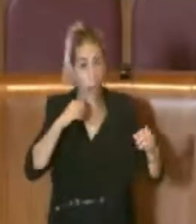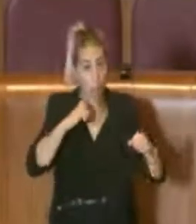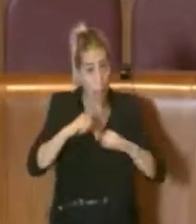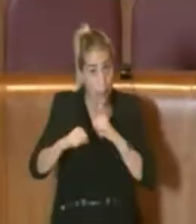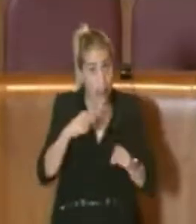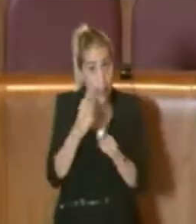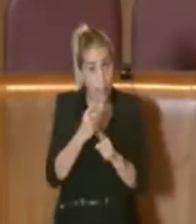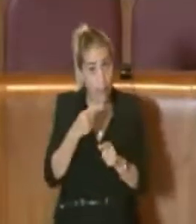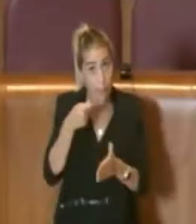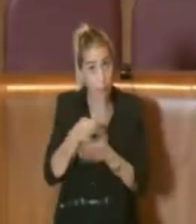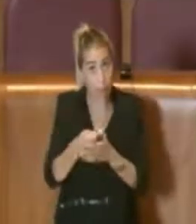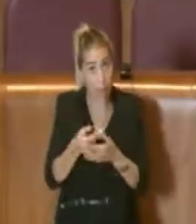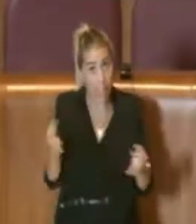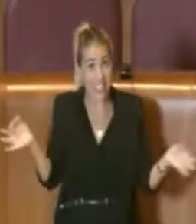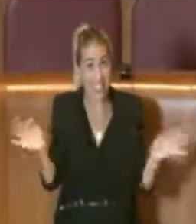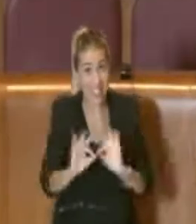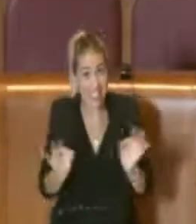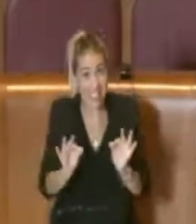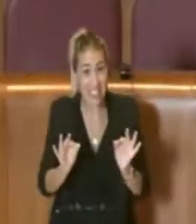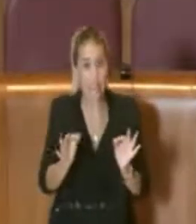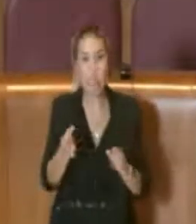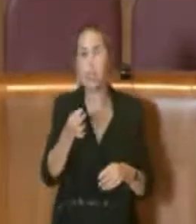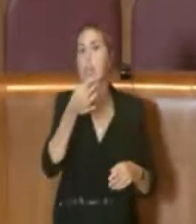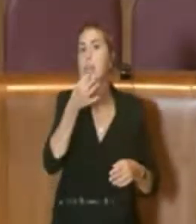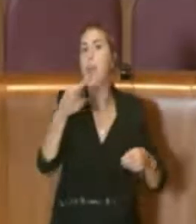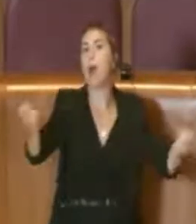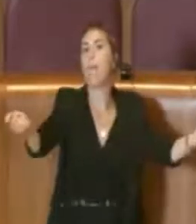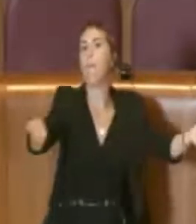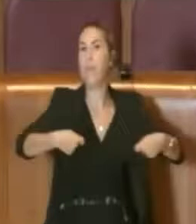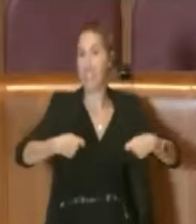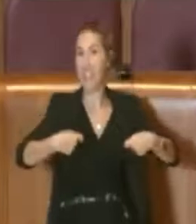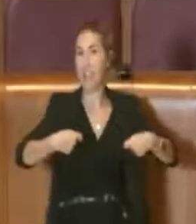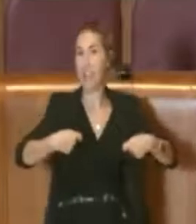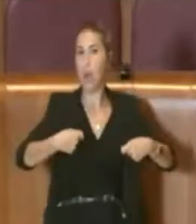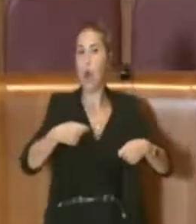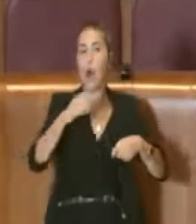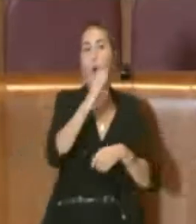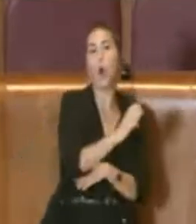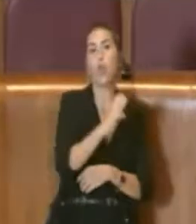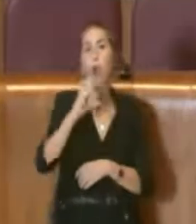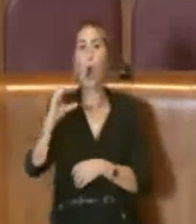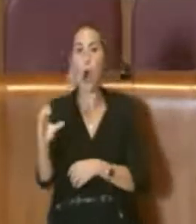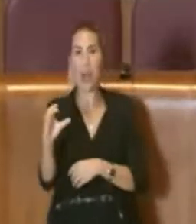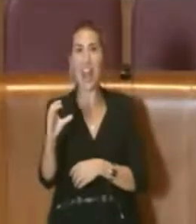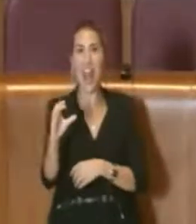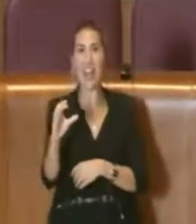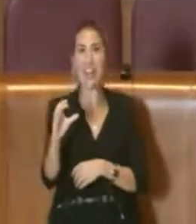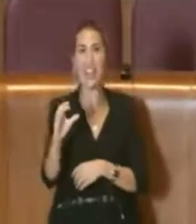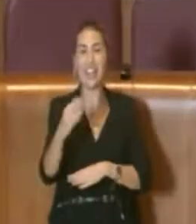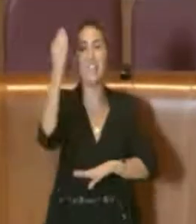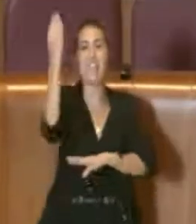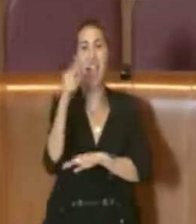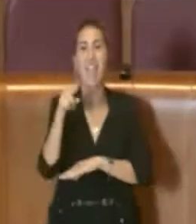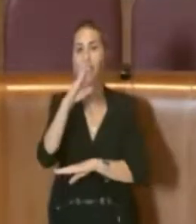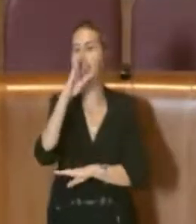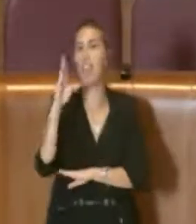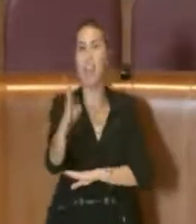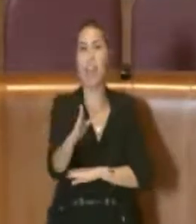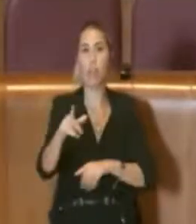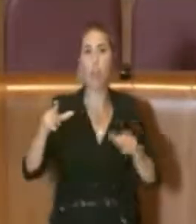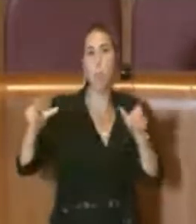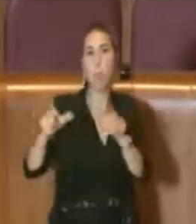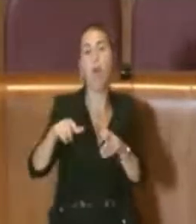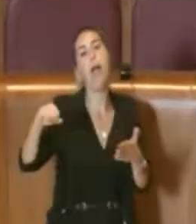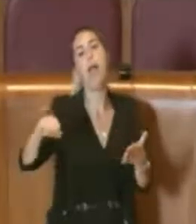pagare si passa al pignoramento presso terzi, ossia sul conto corrente dell'ente. E